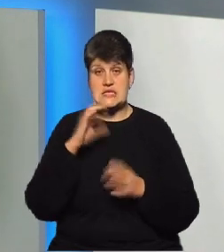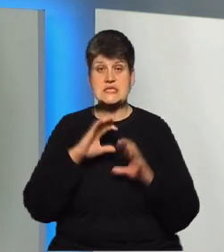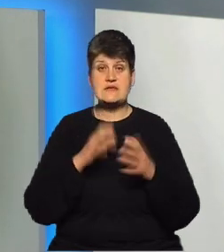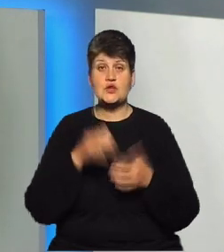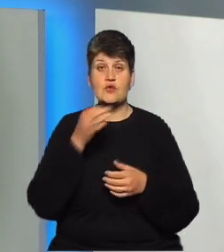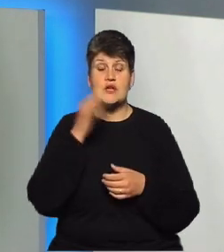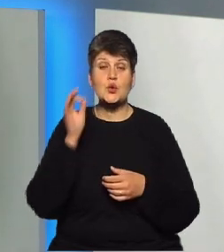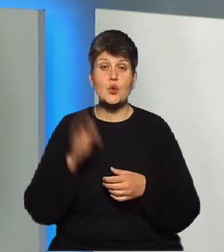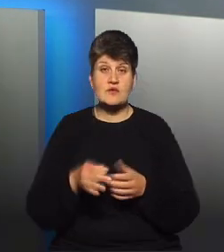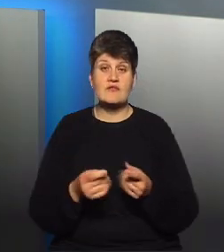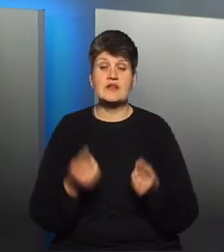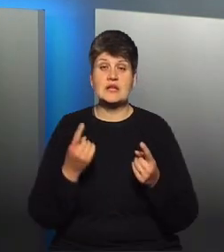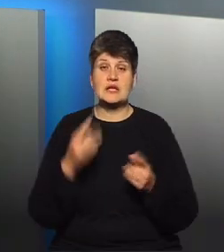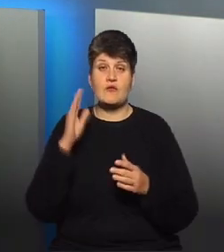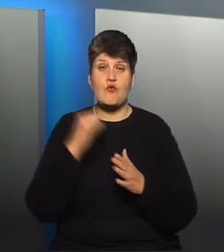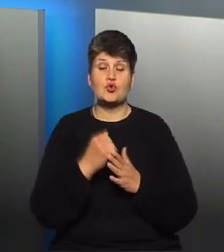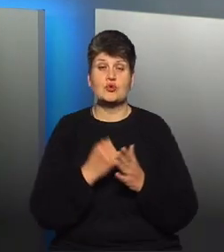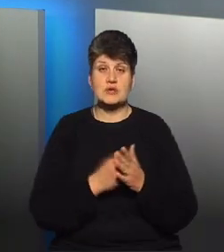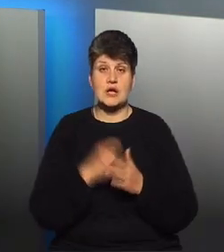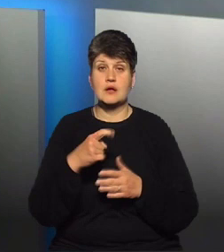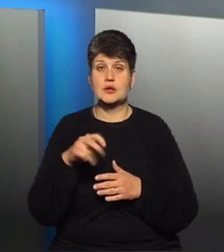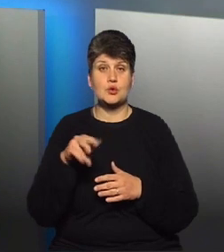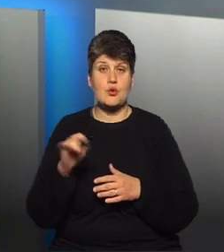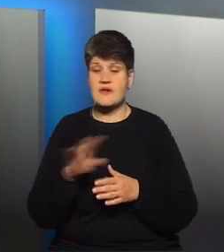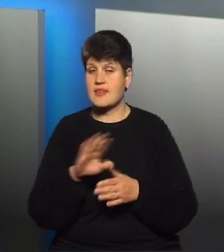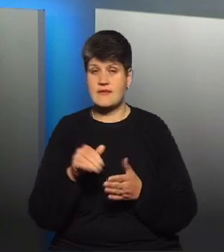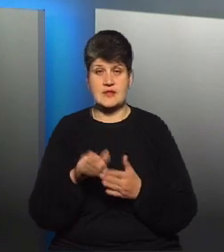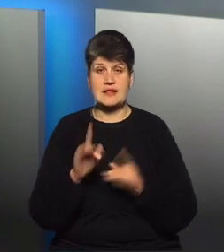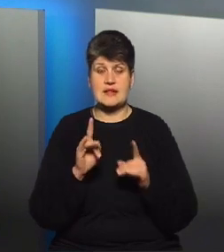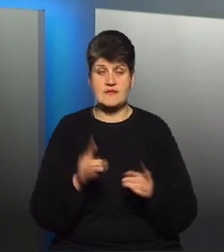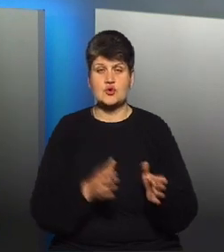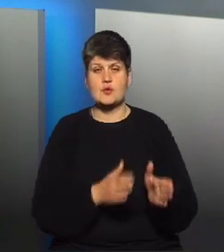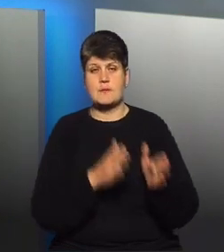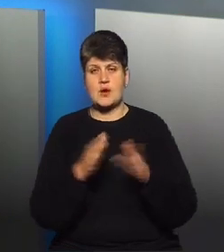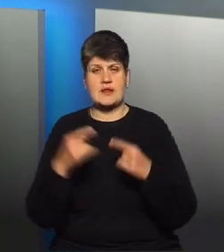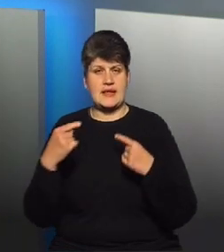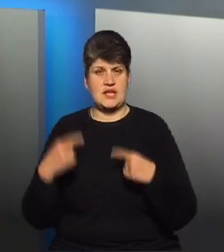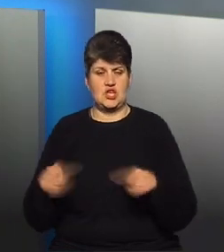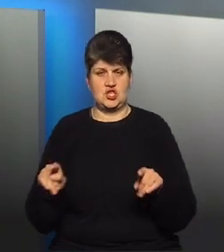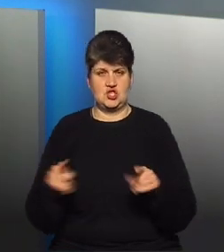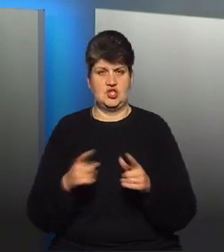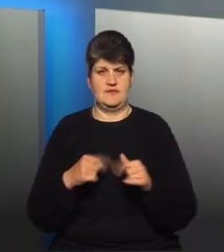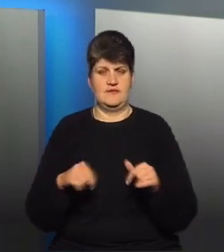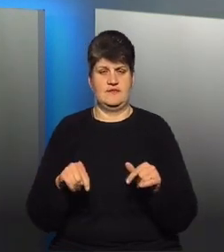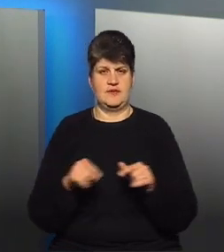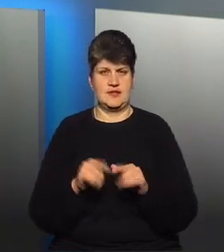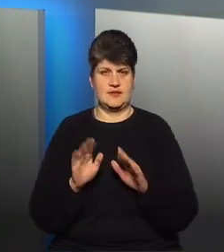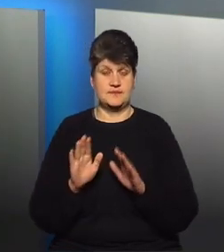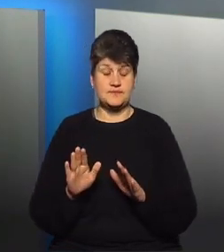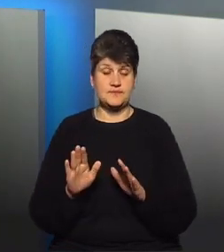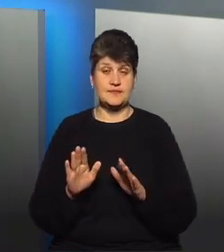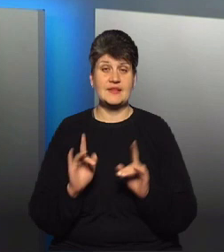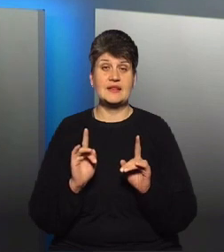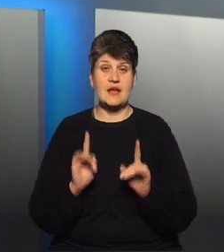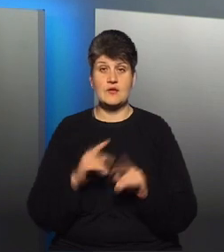великих водоканалів від хлору не відмовляться, навіть, якщо переходять на якісь альтернативні джерелезні зараження, і, можливо, там показують їх,